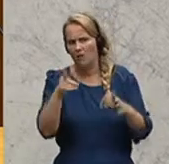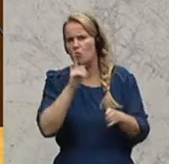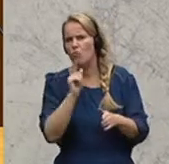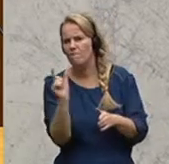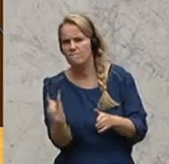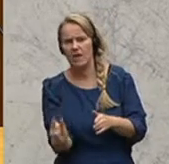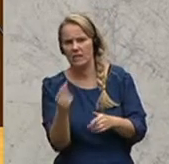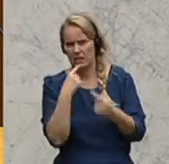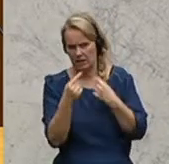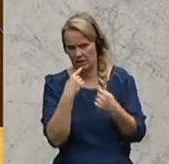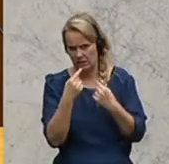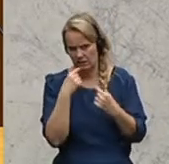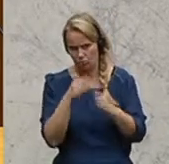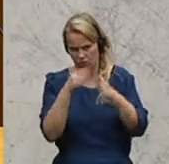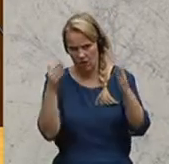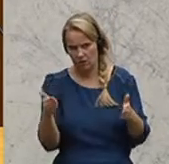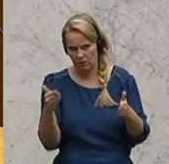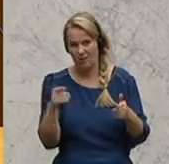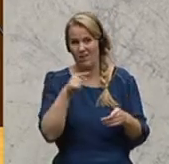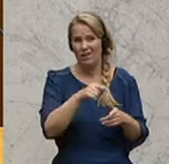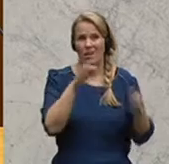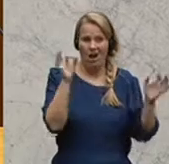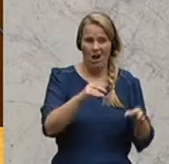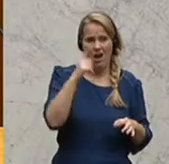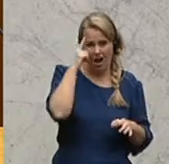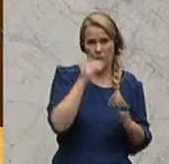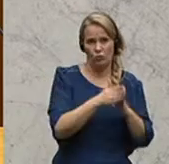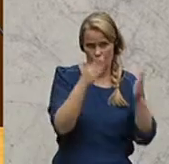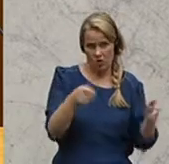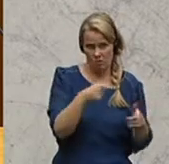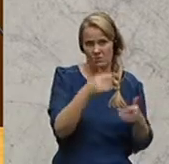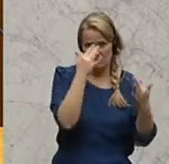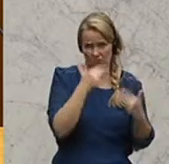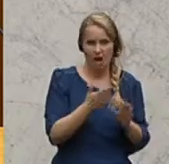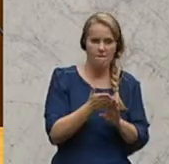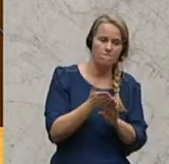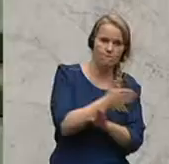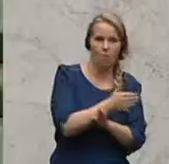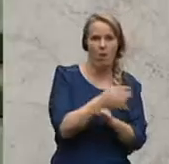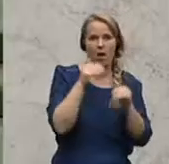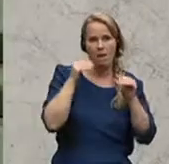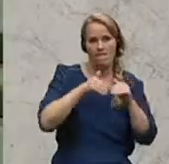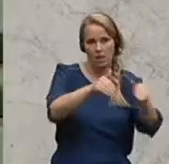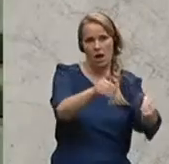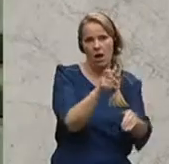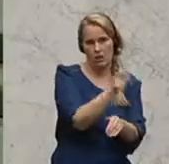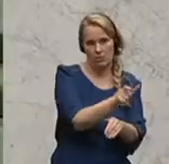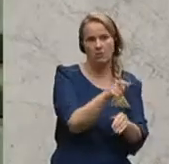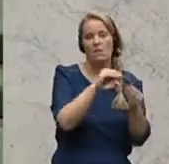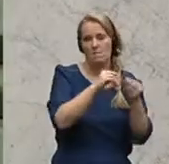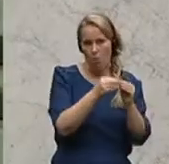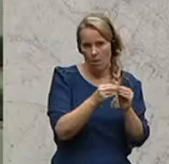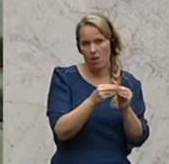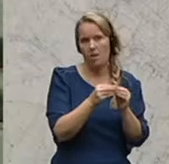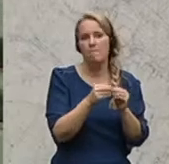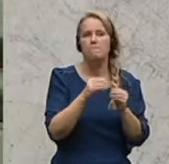Alles, was wir hier reden, ist hinterm Komma passiert. Der Schaden, der entstanden ist, das sind die Zahlen vor Milliarden Komma. Und über die Probleme, die